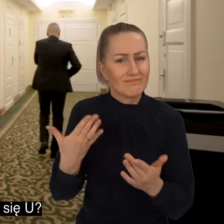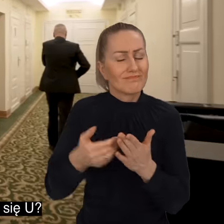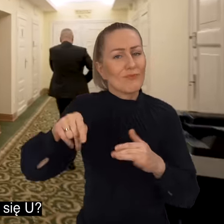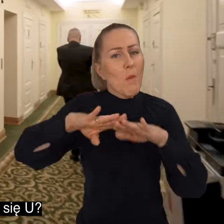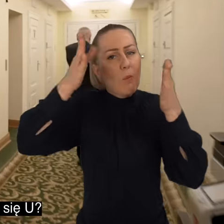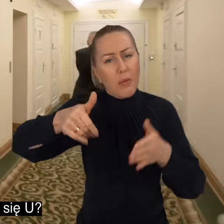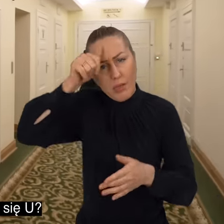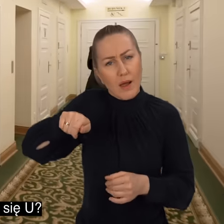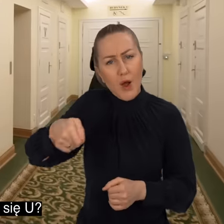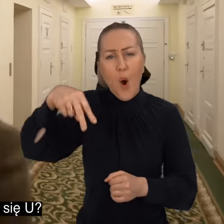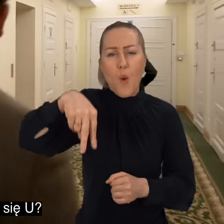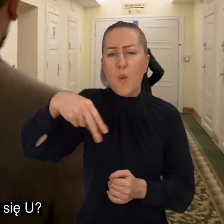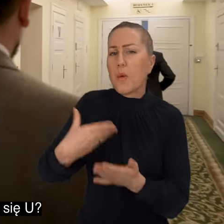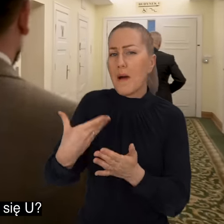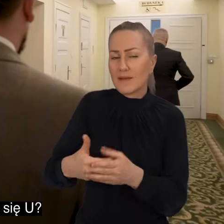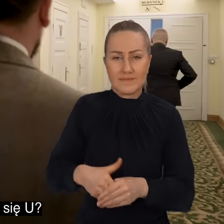Dlaczego ten budynek nazywa się U?